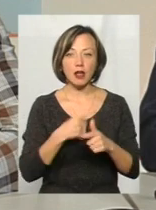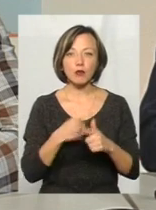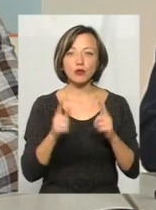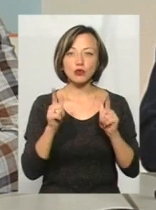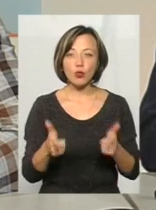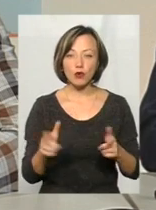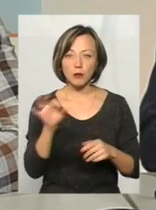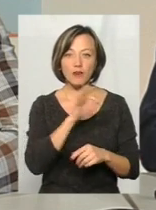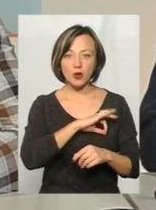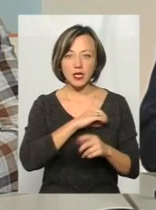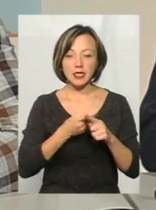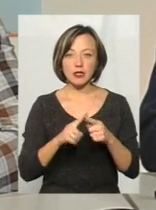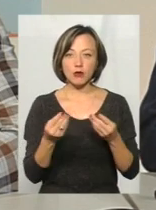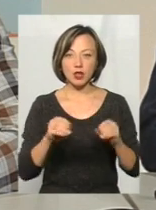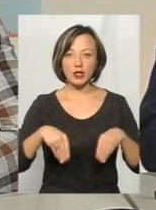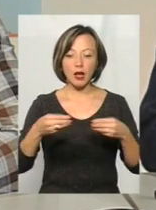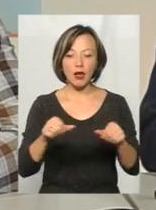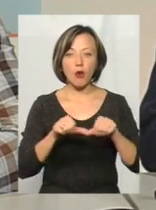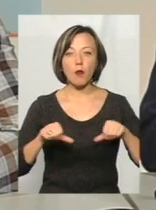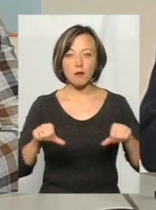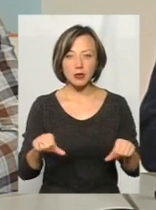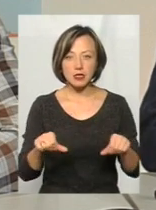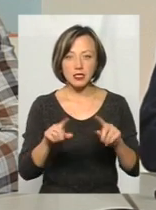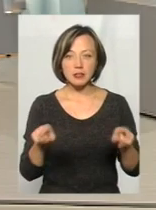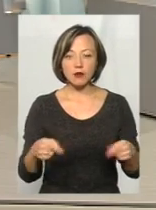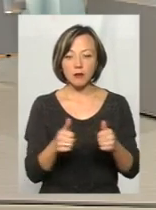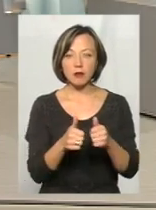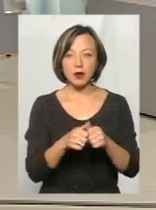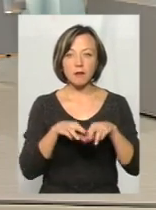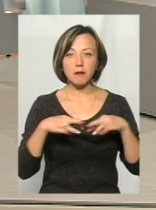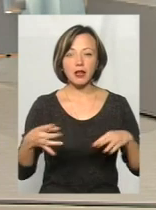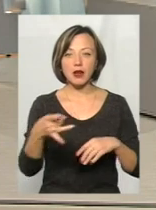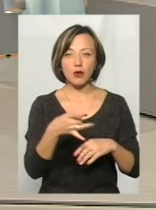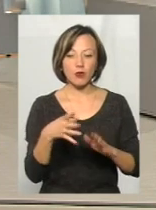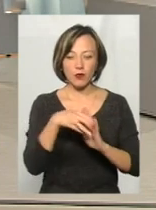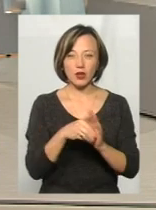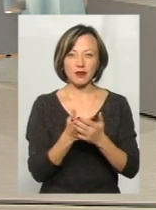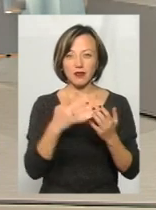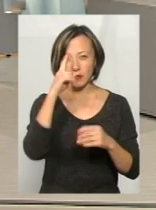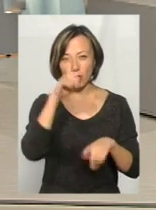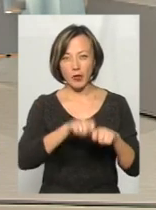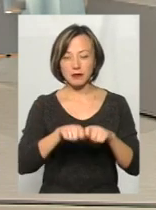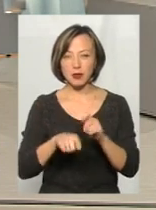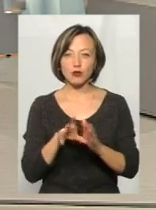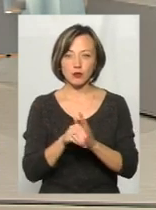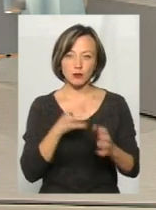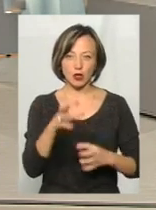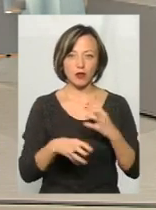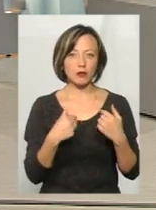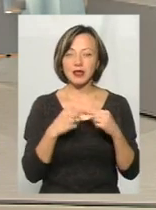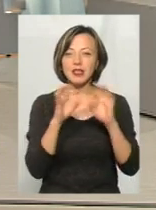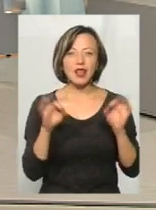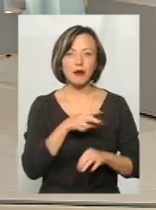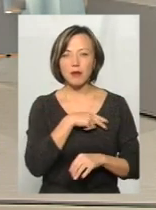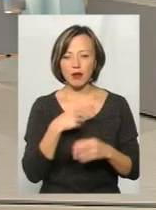згоду щодо використання цих коштів дає комісія, створена при Мінрегіоні, в яку входять різного роду відомі експерти, в тому числі міжнародні. Ні на